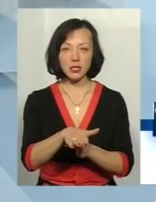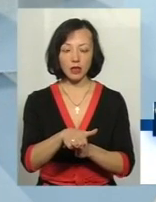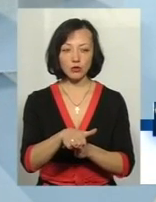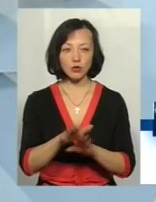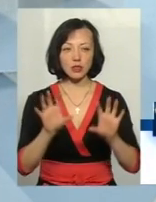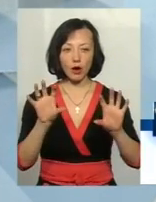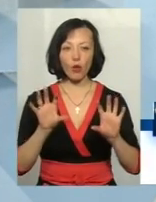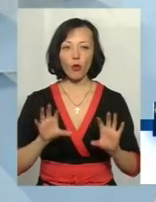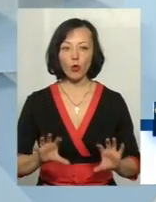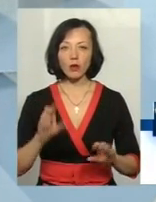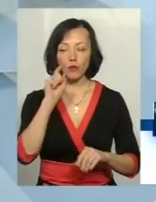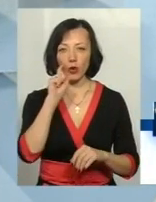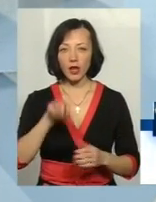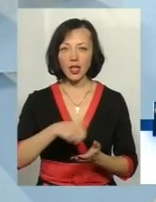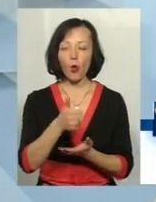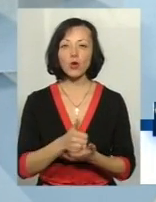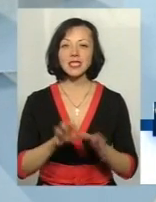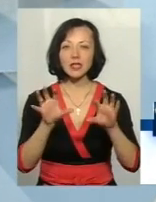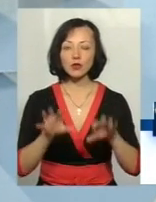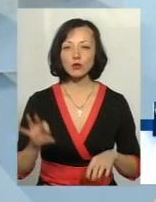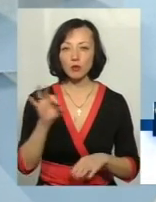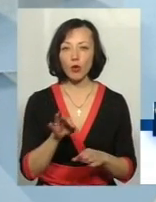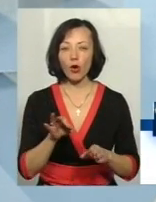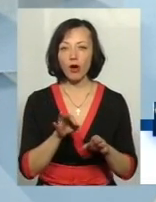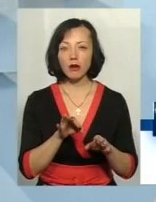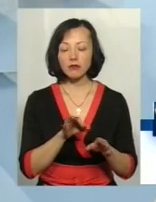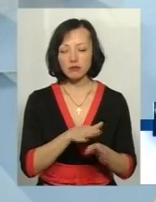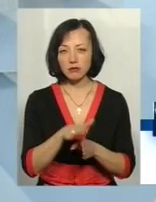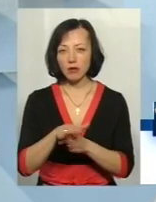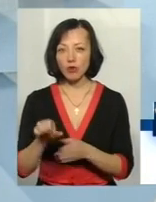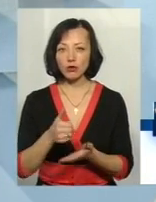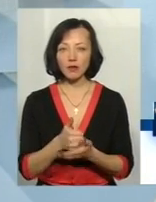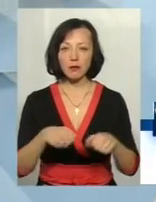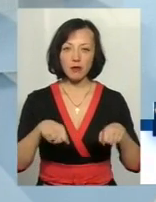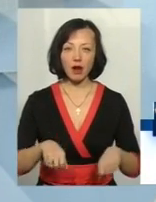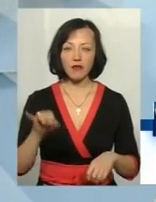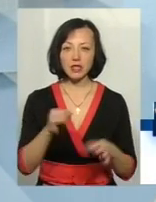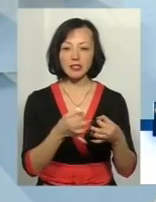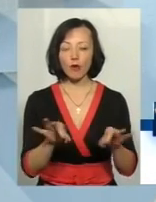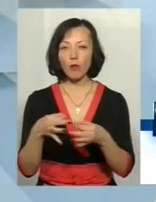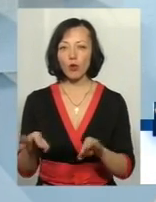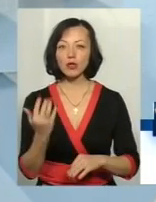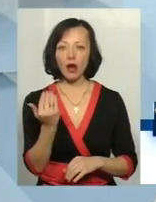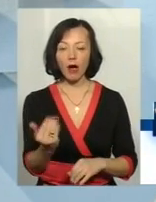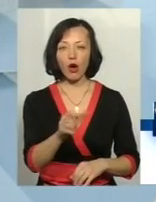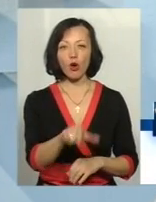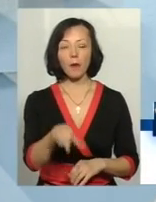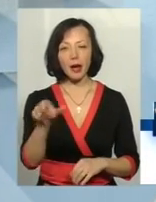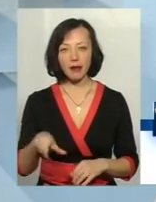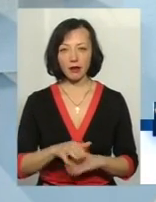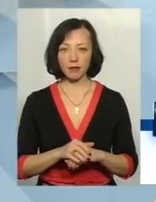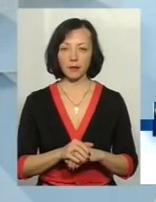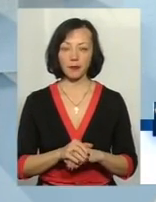законів України і Конституції України, щодо дотримання основних прав і свобод громадян. Питання